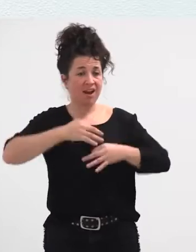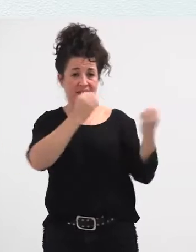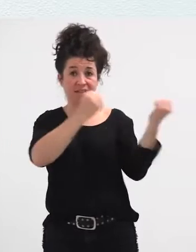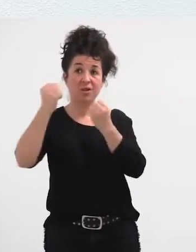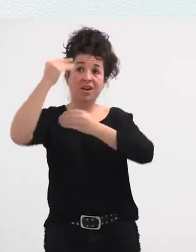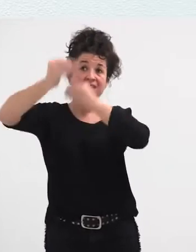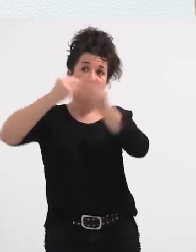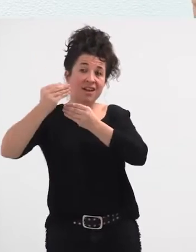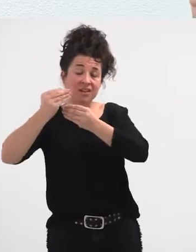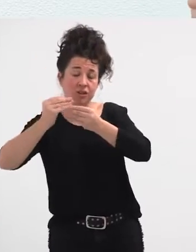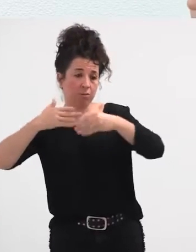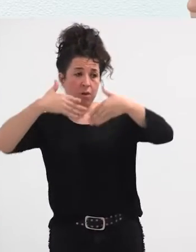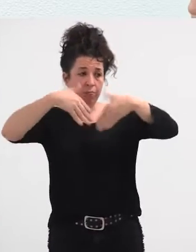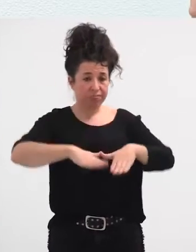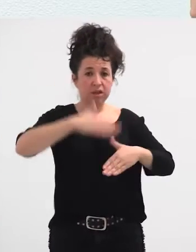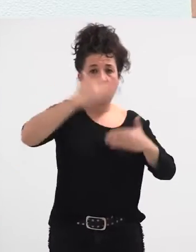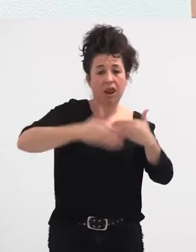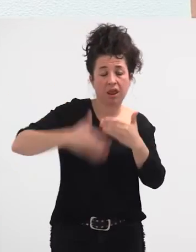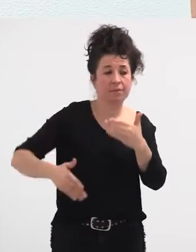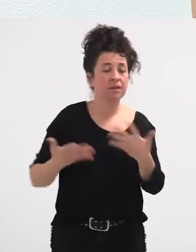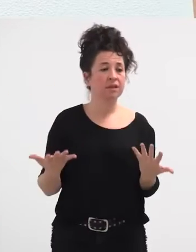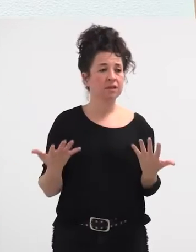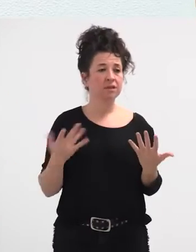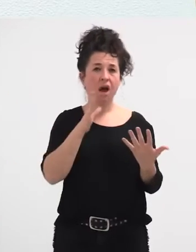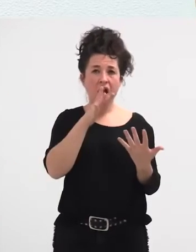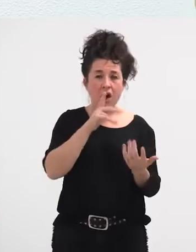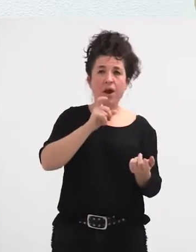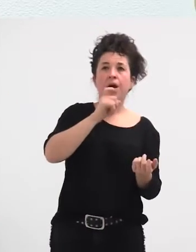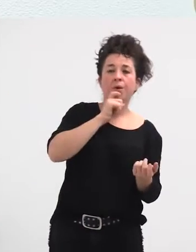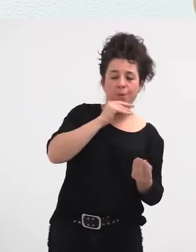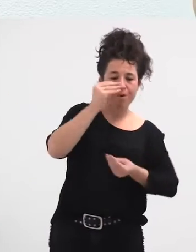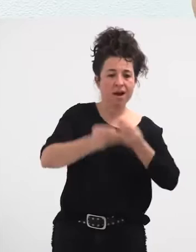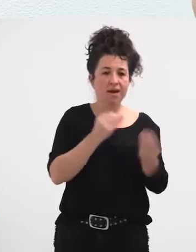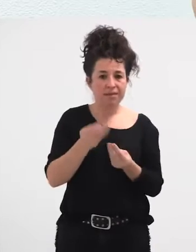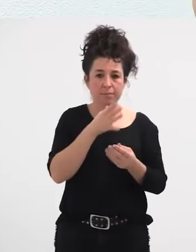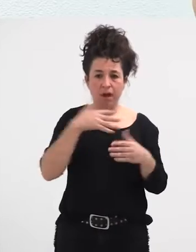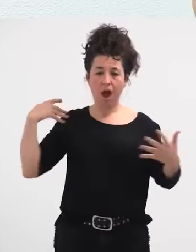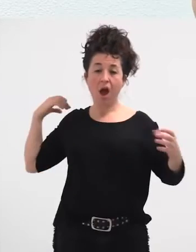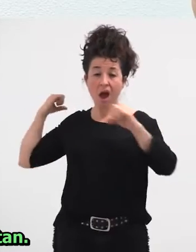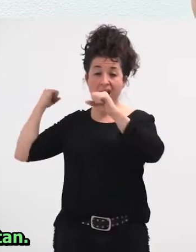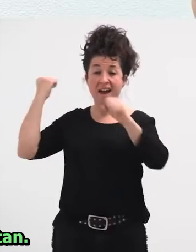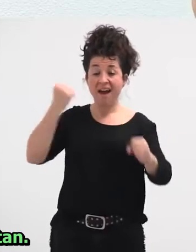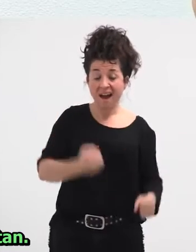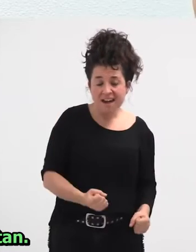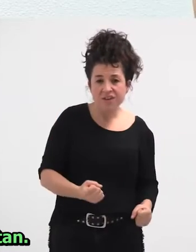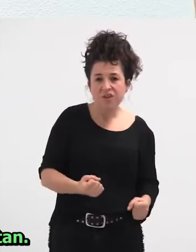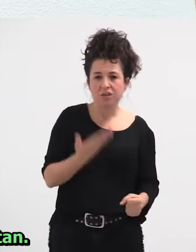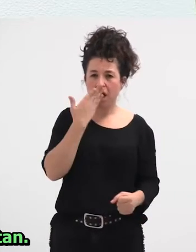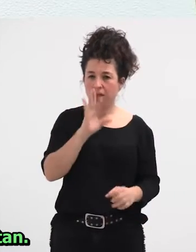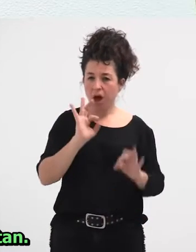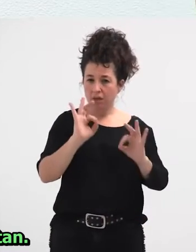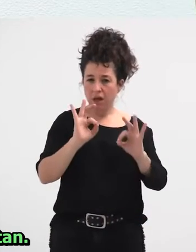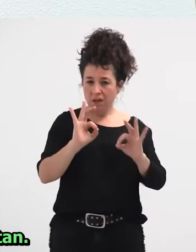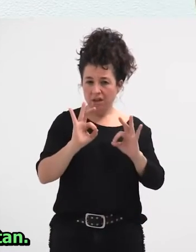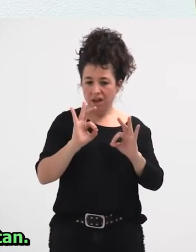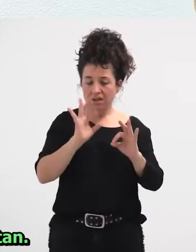orain nola buelta eman, eta nola urtetan jokabide bat euki, eta orain jarreraz nola aldatu, iruditzen zegu instituzioek